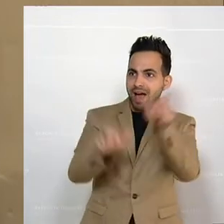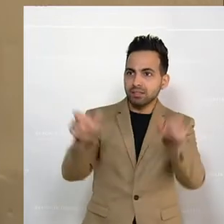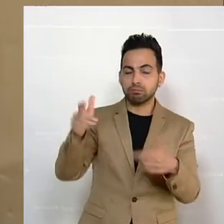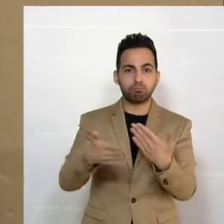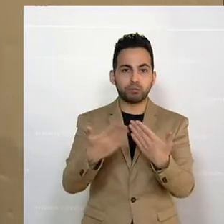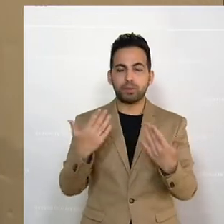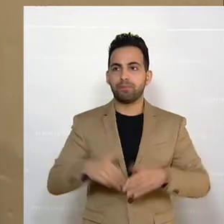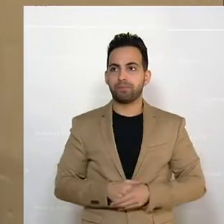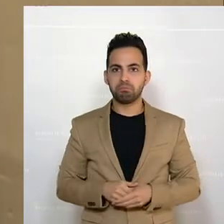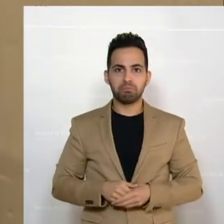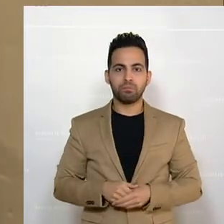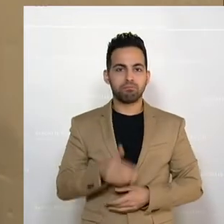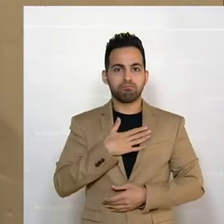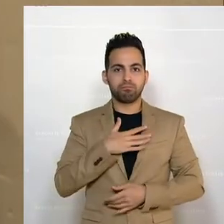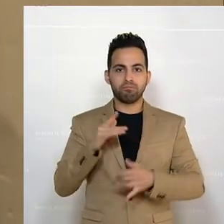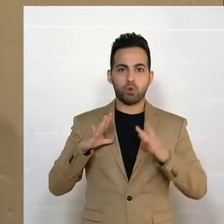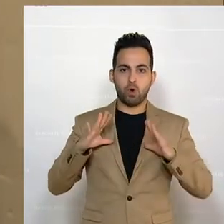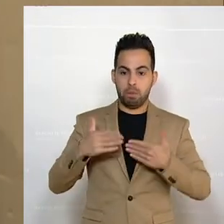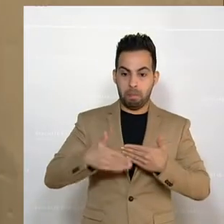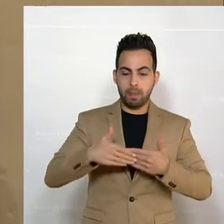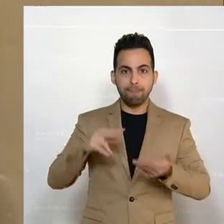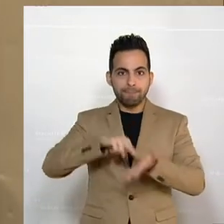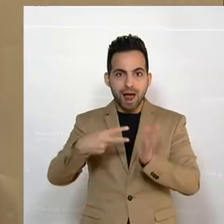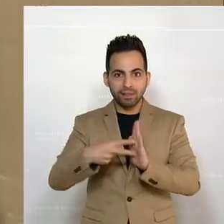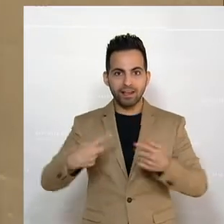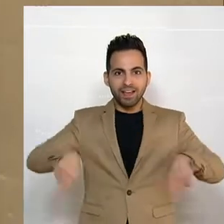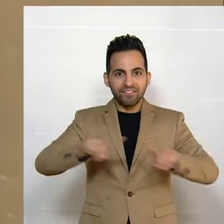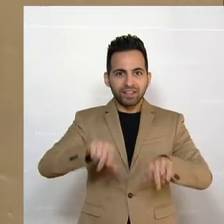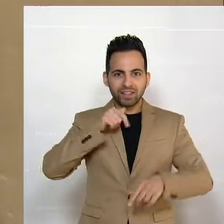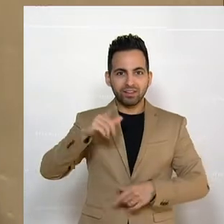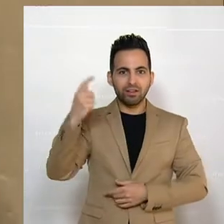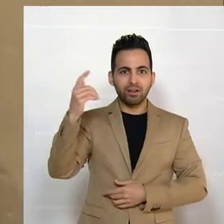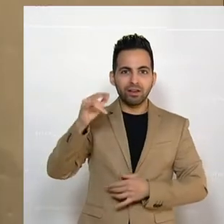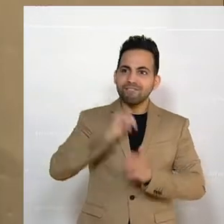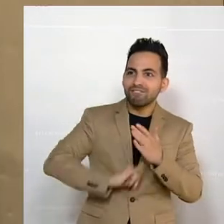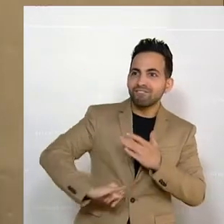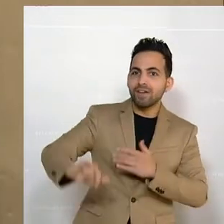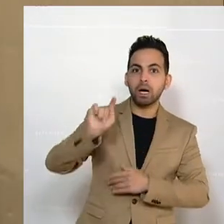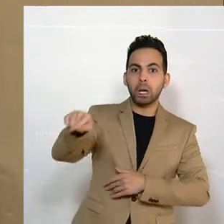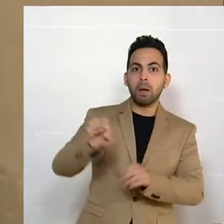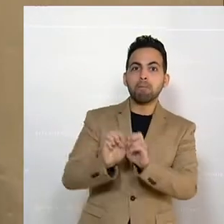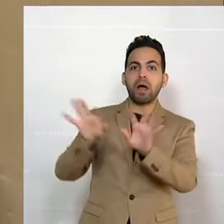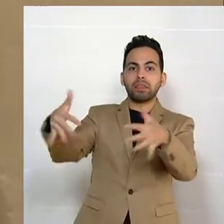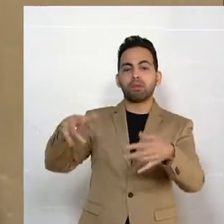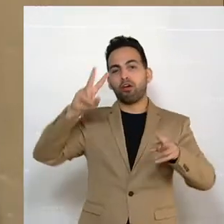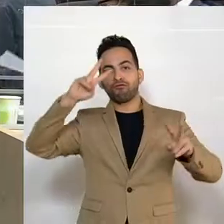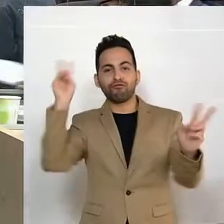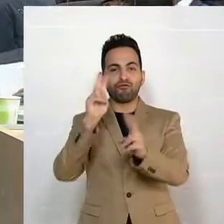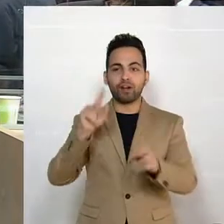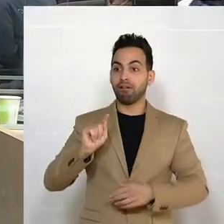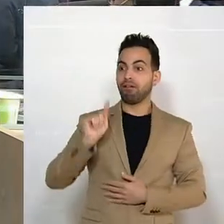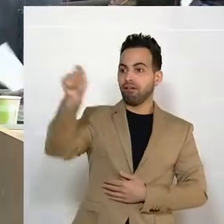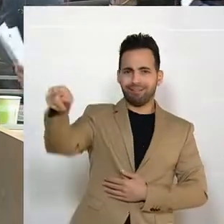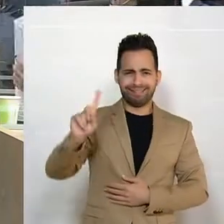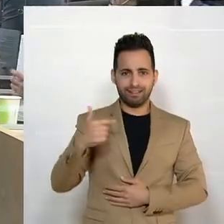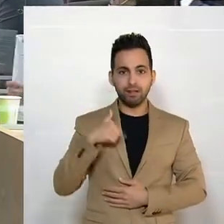zum Beispiel, wenn wir selber unseren Urlaub planen, dann werden wir wahrscheinlich nicht in ein Land fahren, wo die Pandemie auf die leichte Schulter genommen hat, sondern in ein